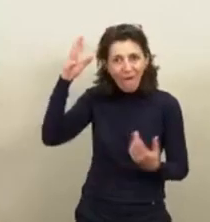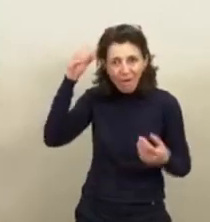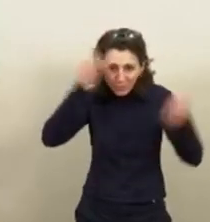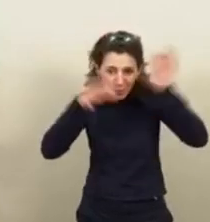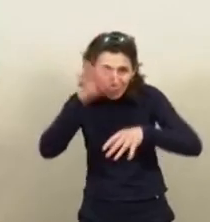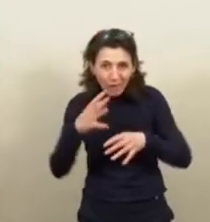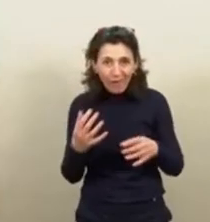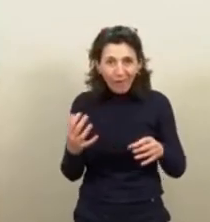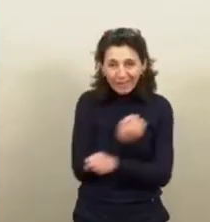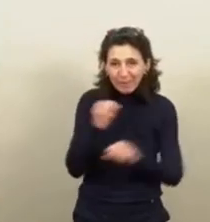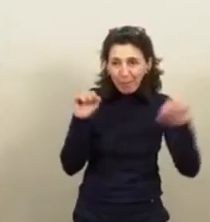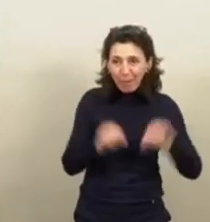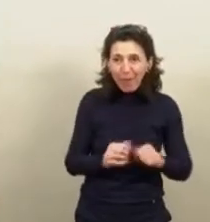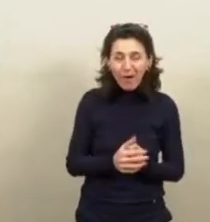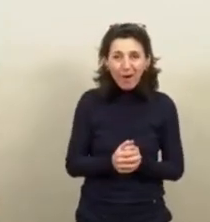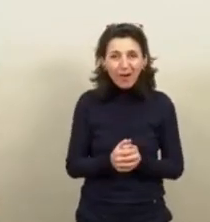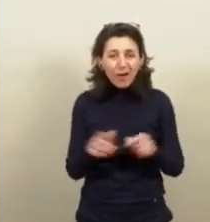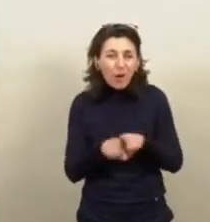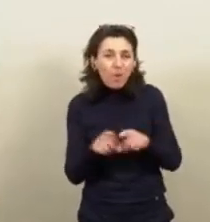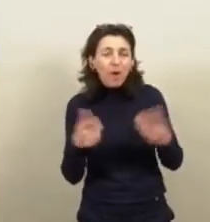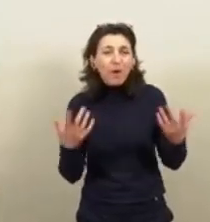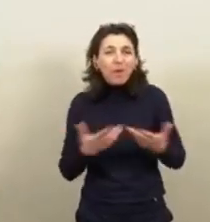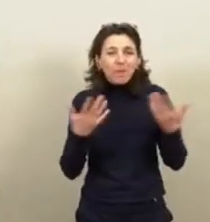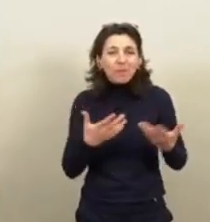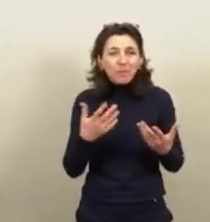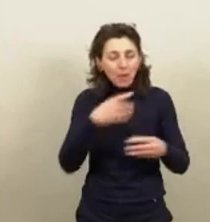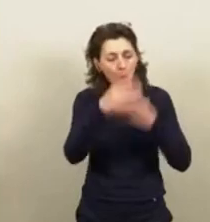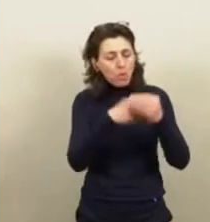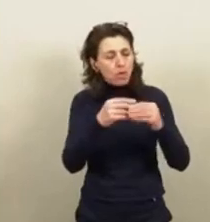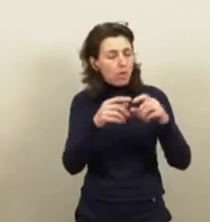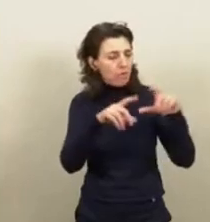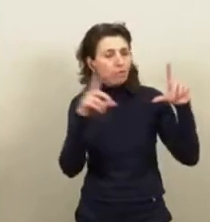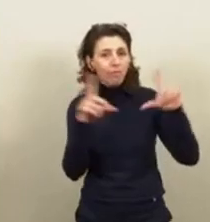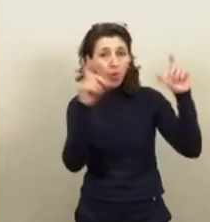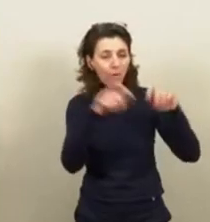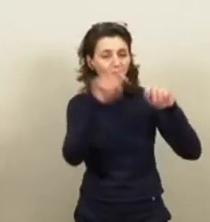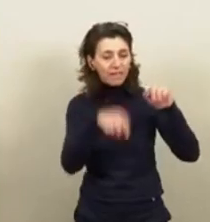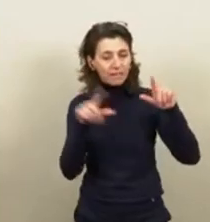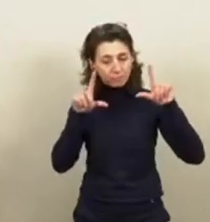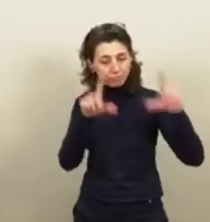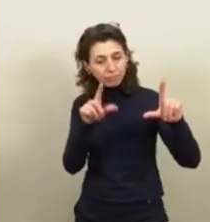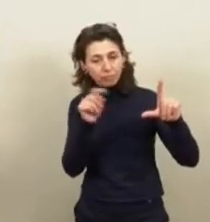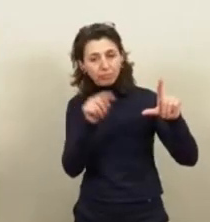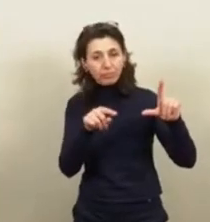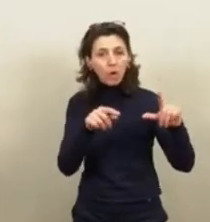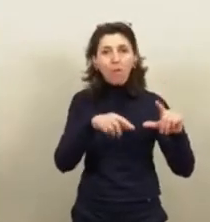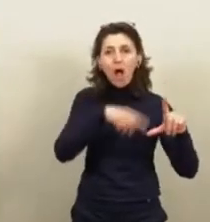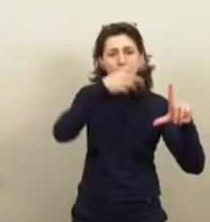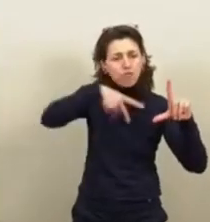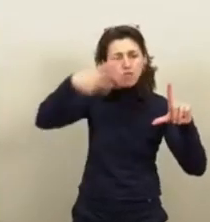plutôt que de figer le monde à sa photographie d'aujourd'hui, simplement agrandi de courbes exponentielles,